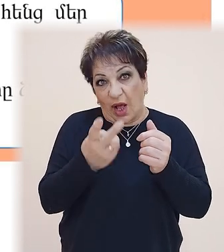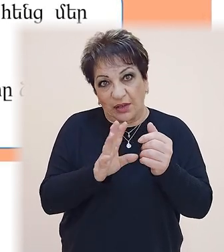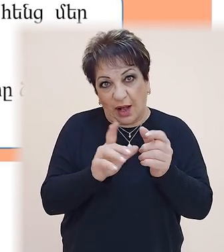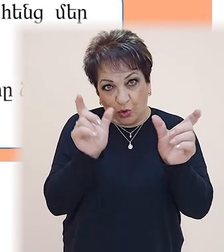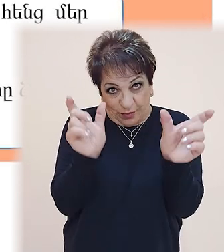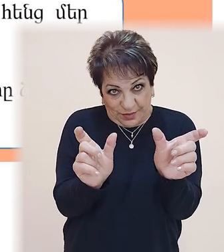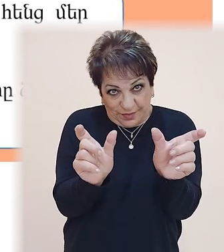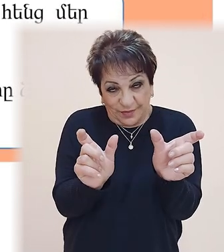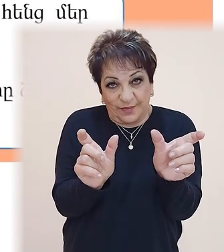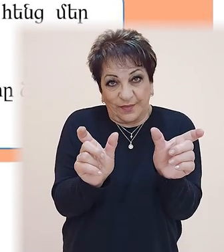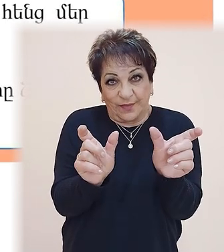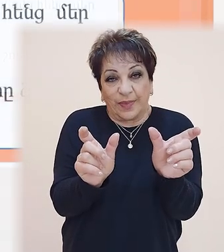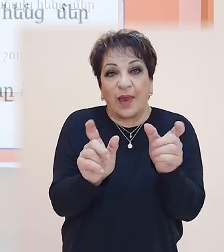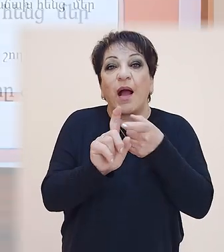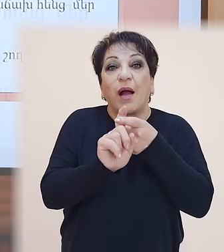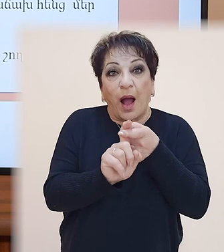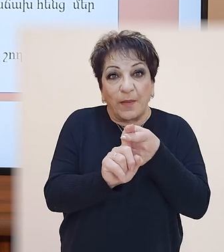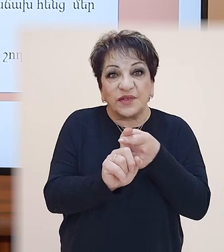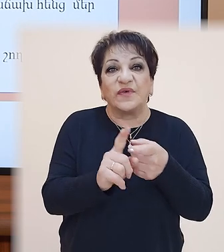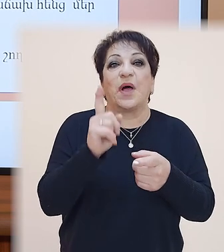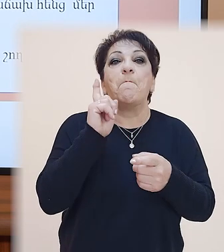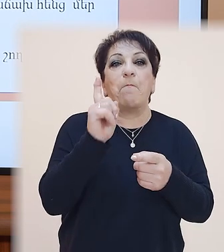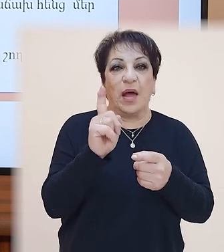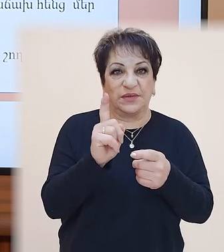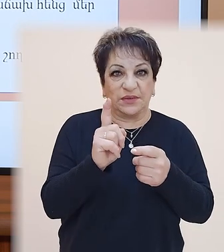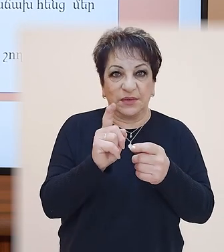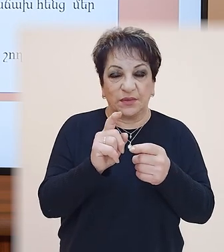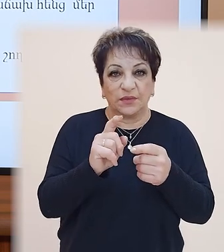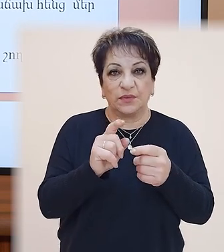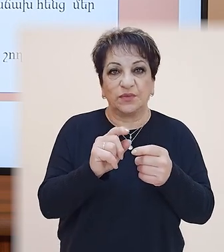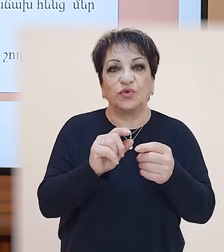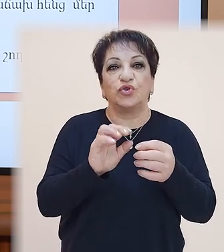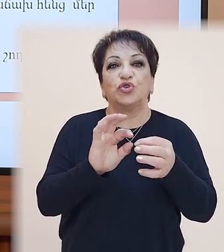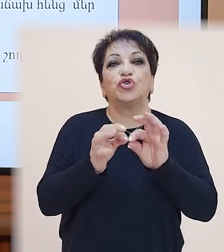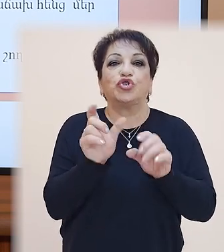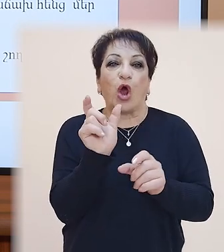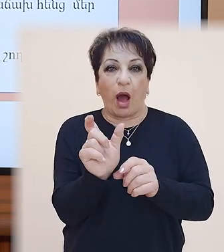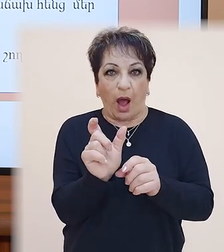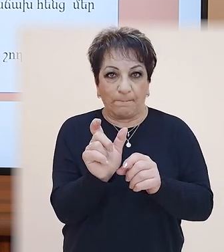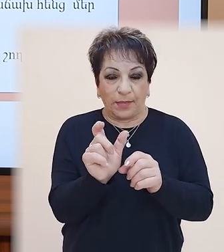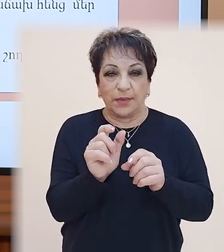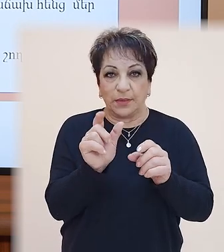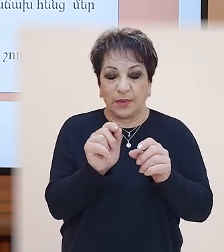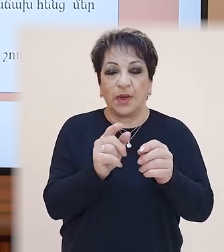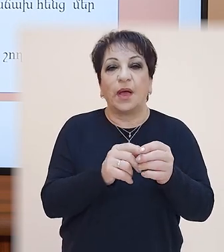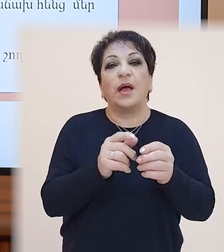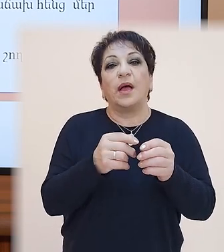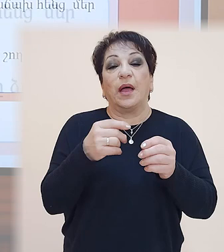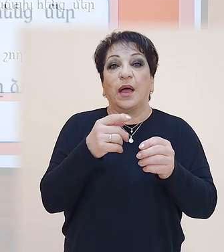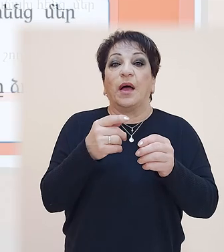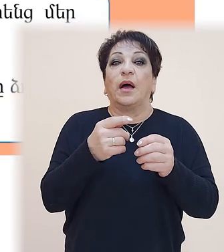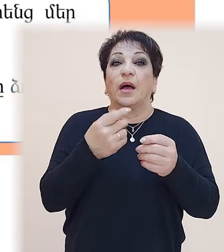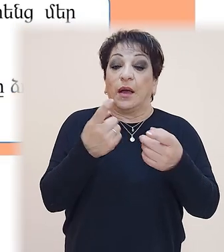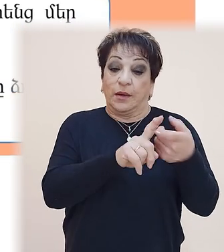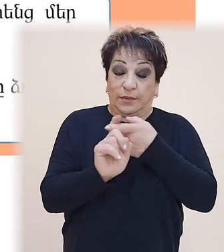կապակցվել են ինչով, բայց շախ կապով, մենք անպայման առանձին կան դրադարնան կապակցման եղանակներին։ Իսկ այս դեպքում